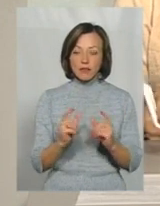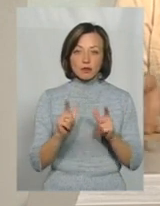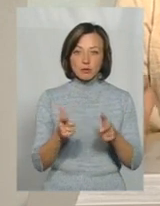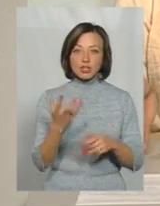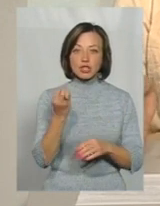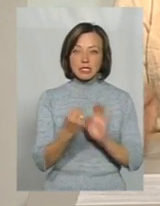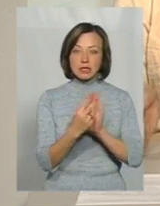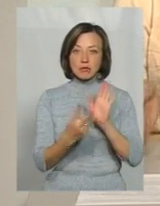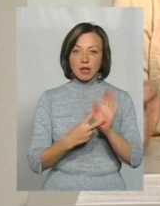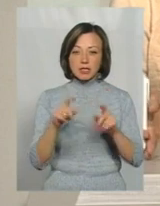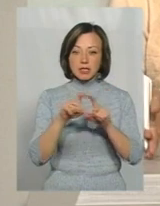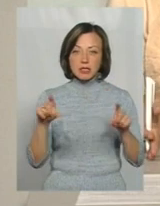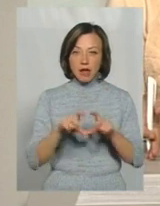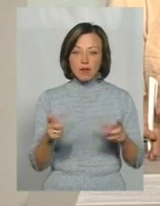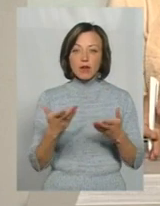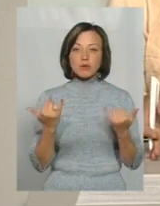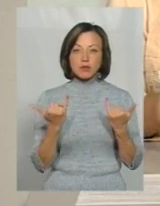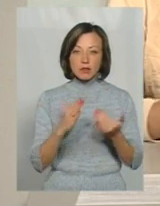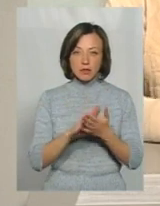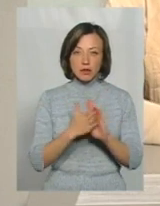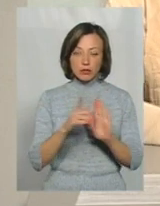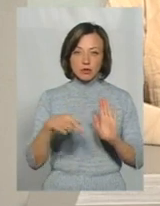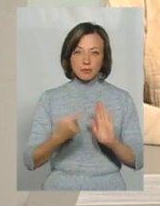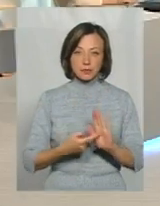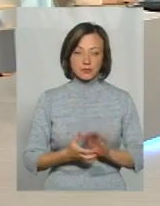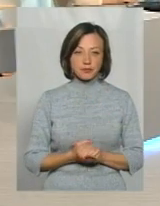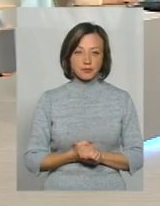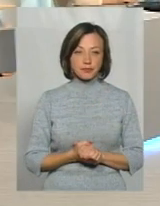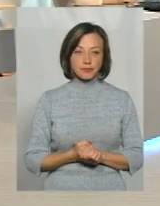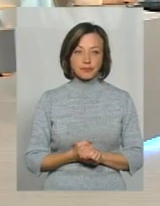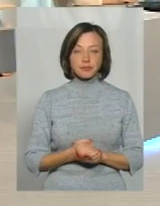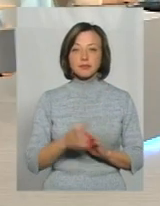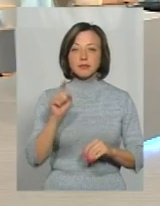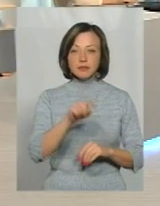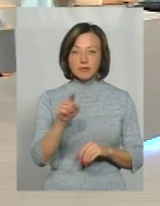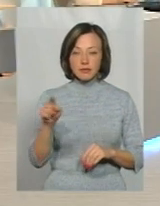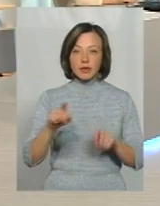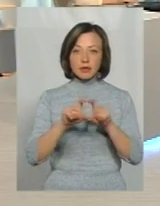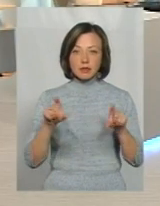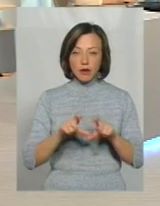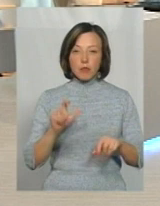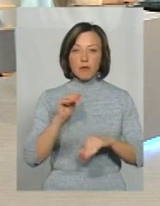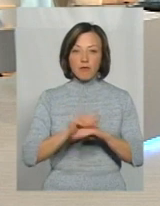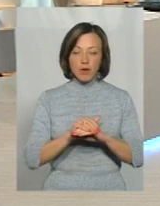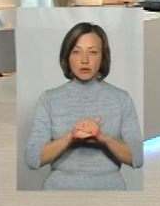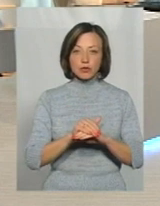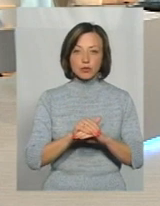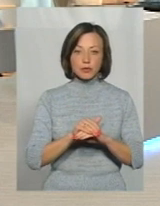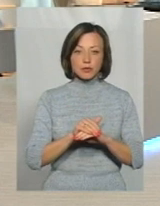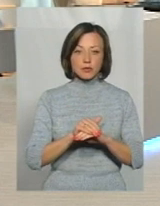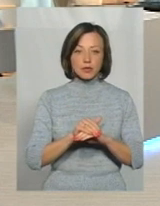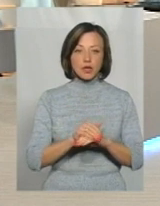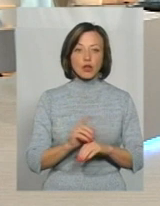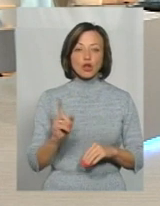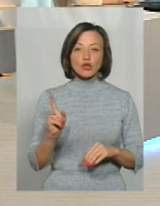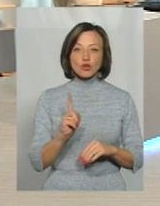і ще 17 закладів, в якому вони зараз статусі. Значить, ці заклади, вони по факту, розумієте, для того,